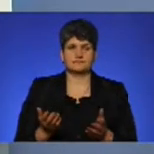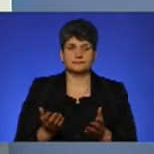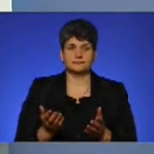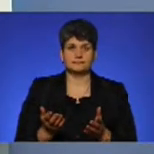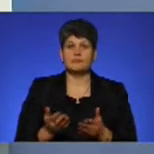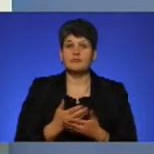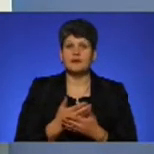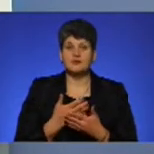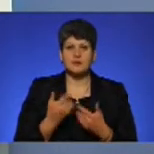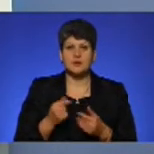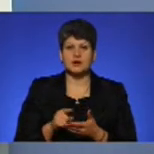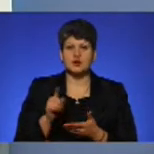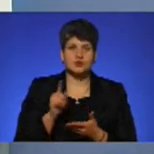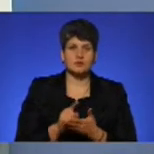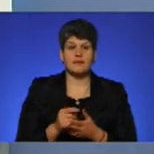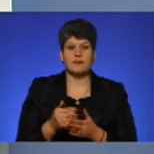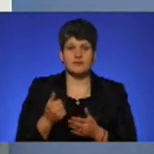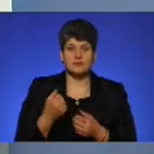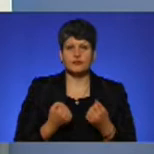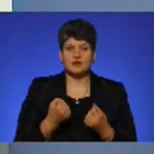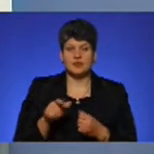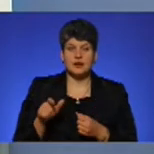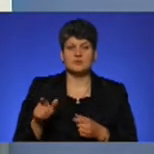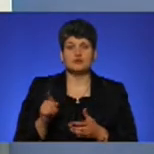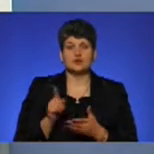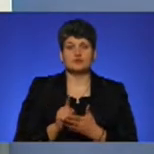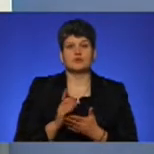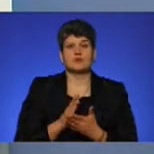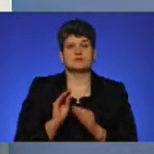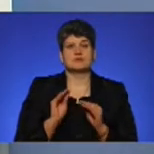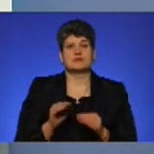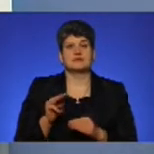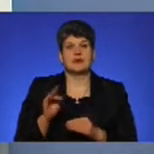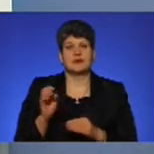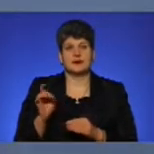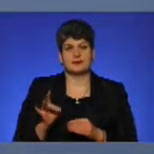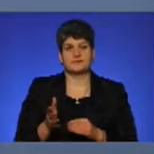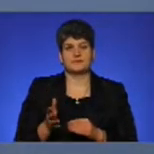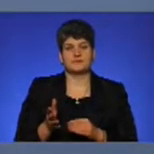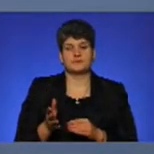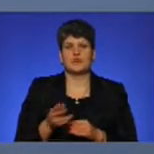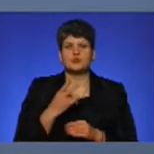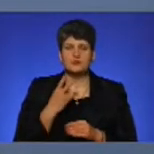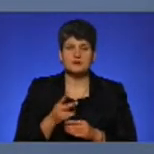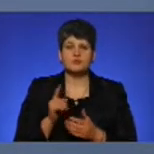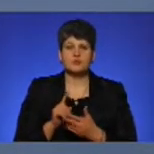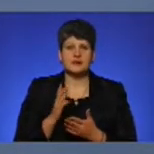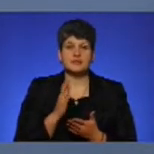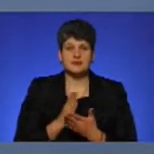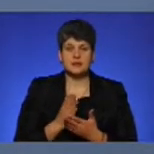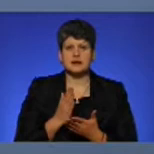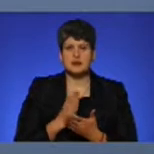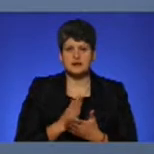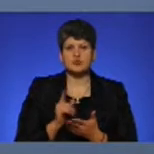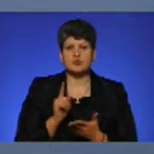немає таких заобов'язань перед водіями, що вони обов'язково мають вімкнути трекер, коли вони виходять на маршрут. Ну, дивіться, зобов'язання є, тому що є зобов